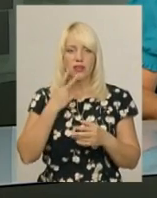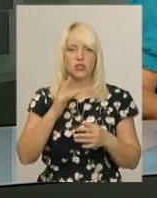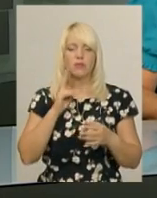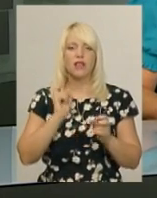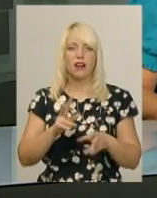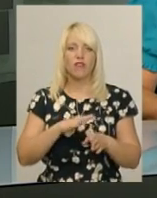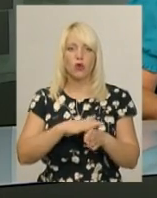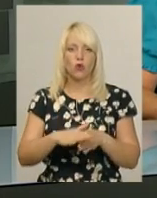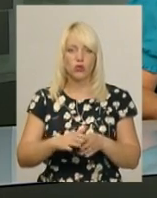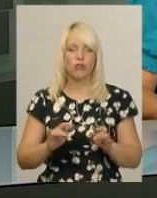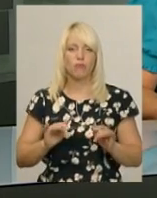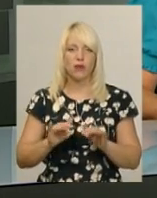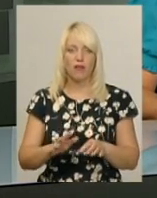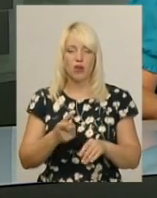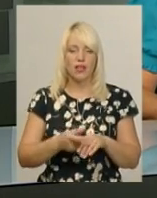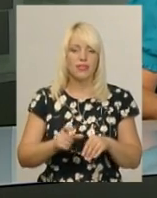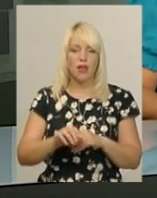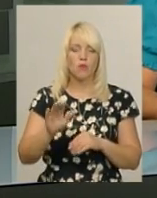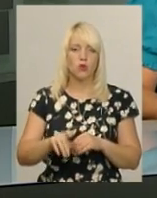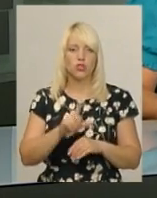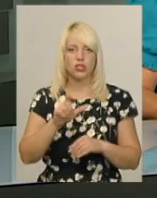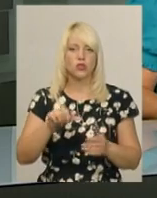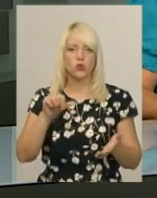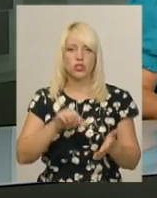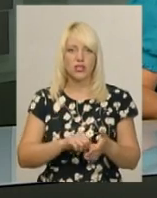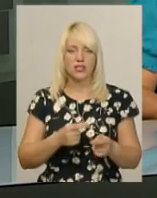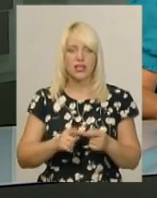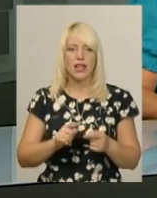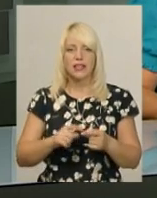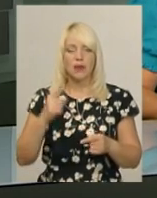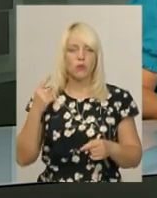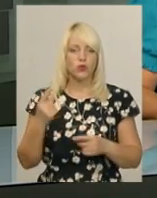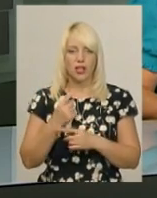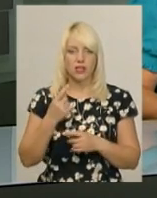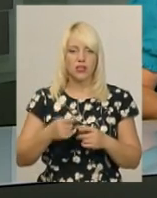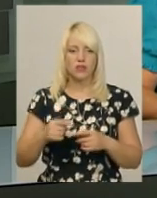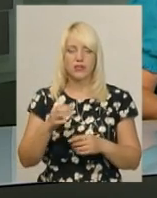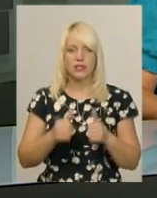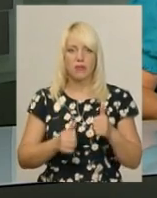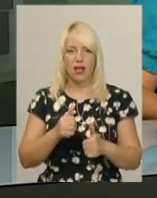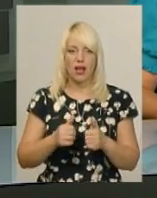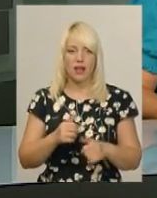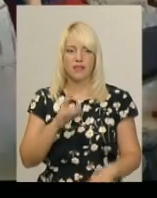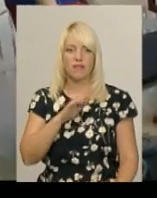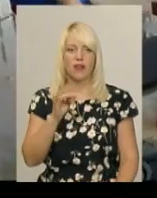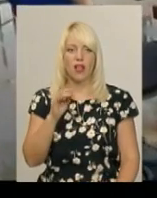виконує справу наймолодший із учасників дебютант обласних змагань 9-річний Максим Франков.